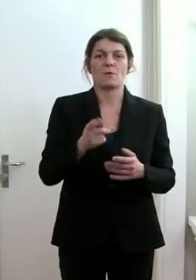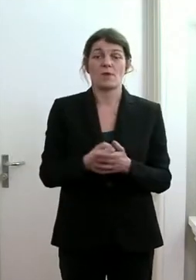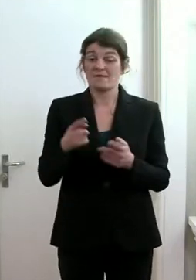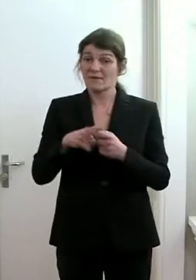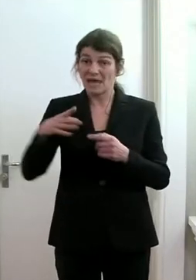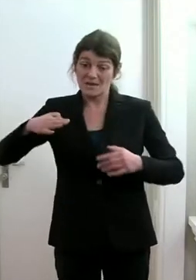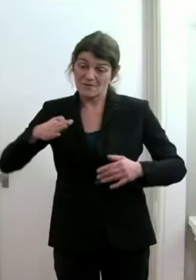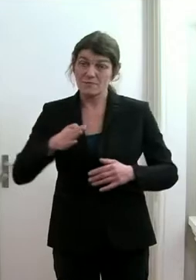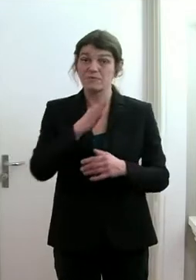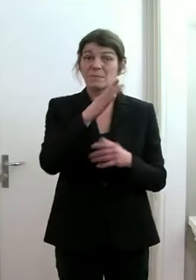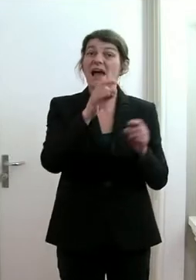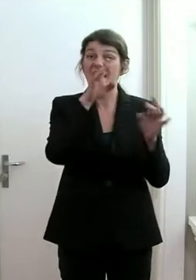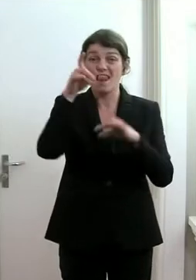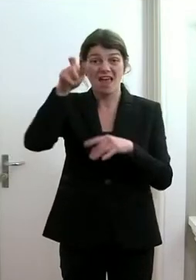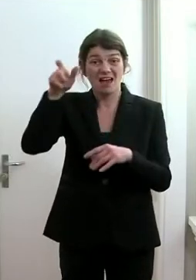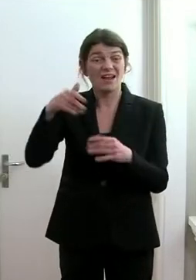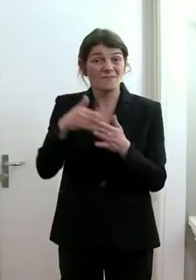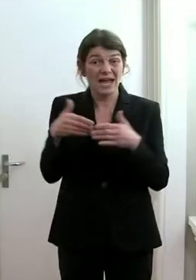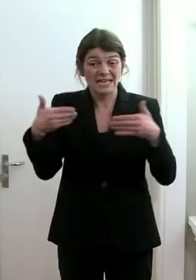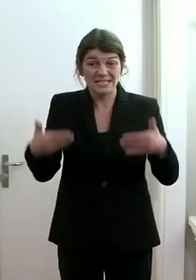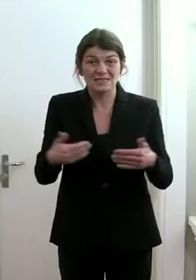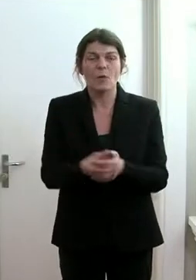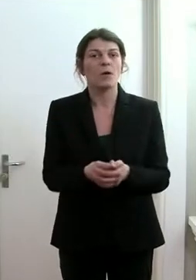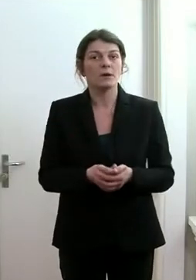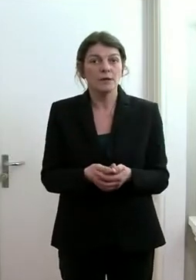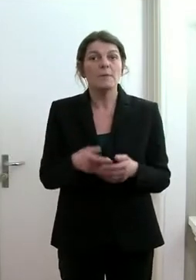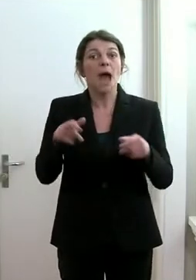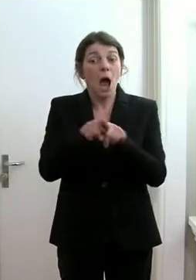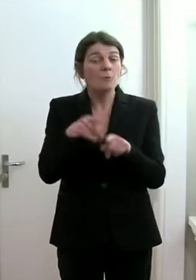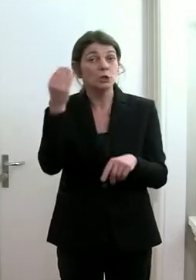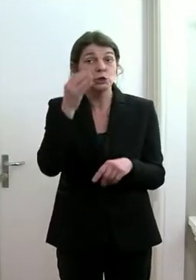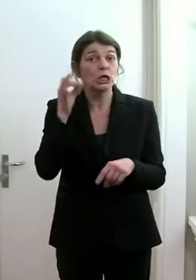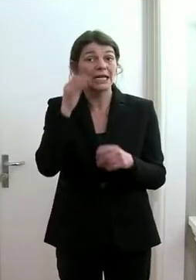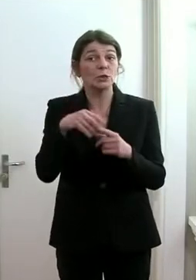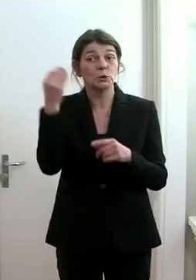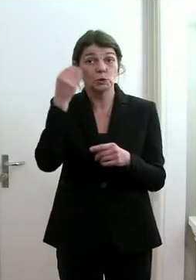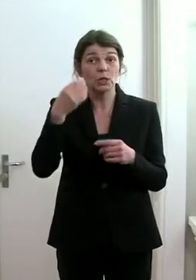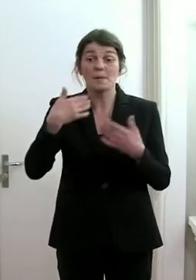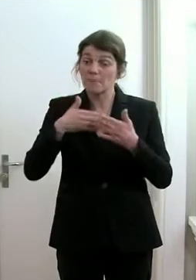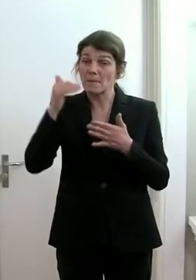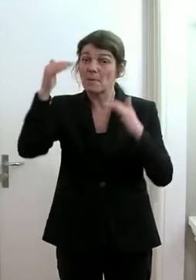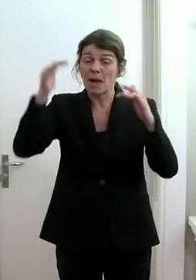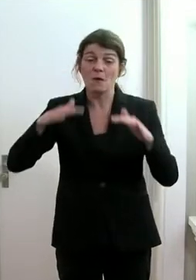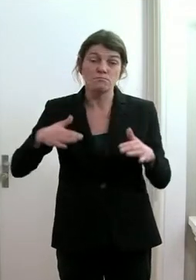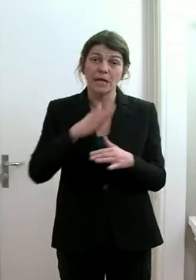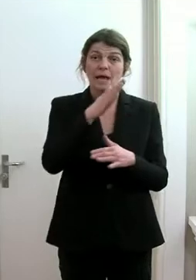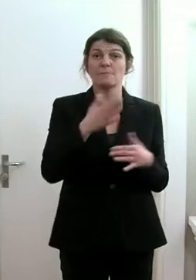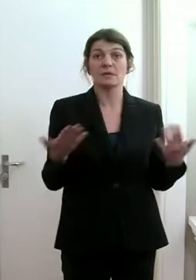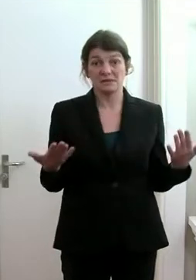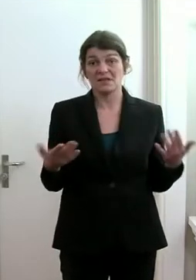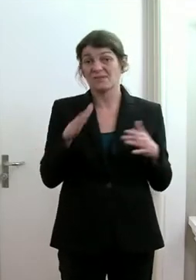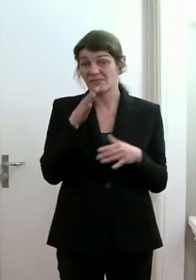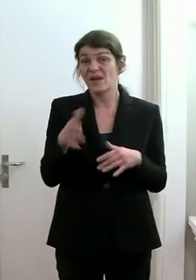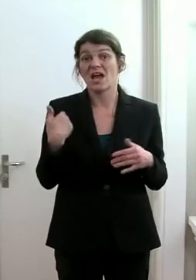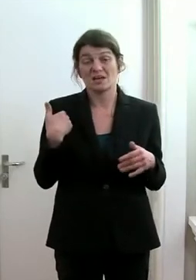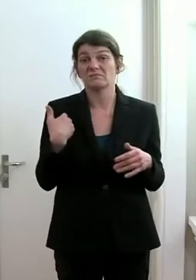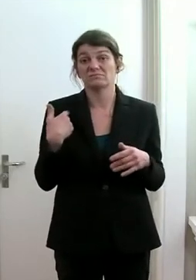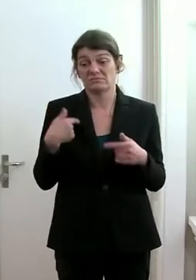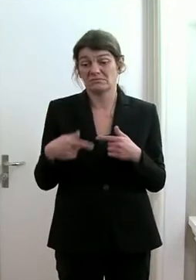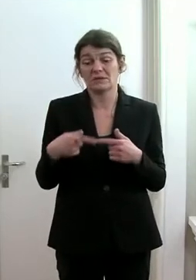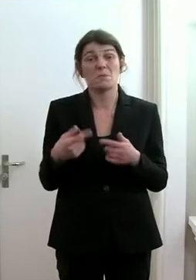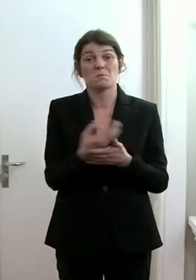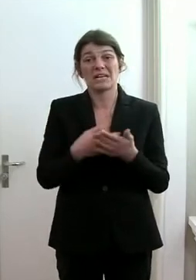bei den Lehrpersonen weiter so steigt, aber auch bei den Schülerinnen und Schülern weiter so steigt, dann werden wir im